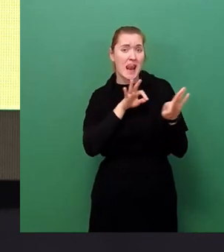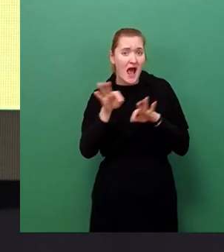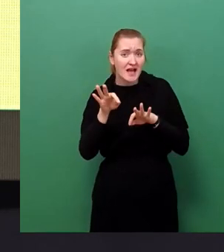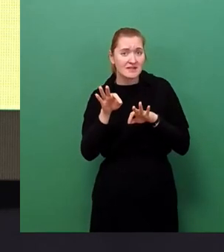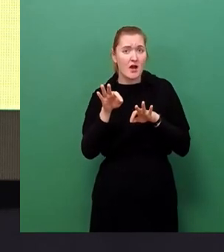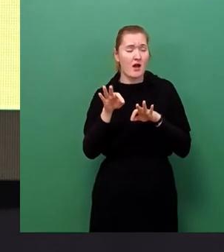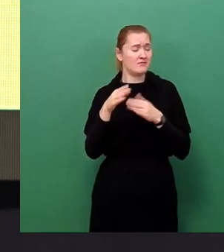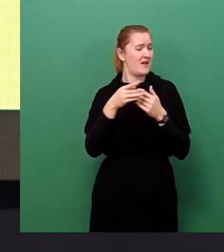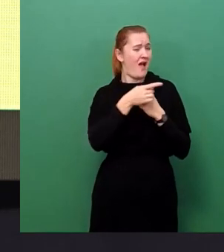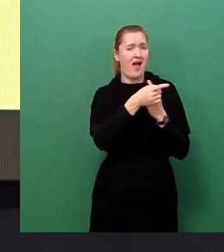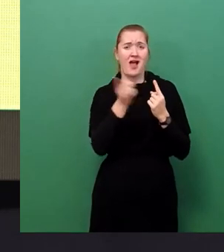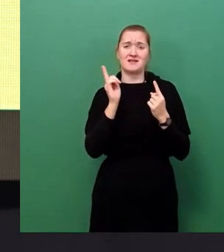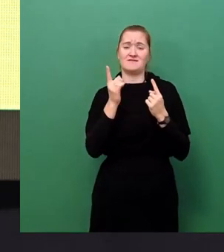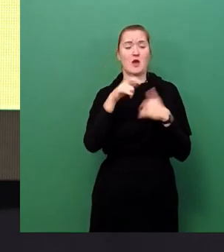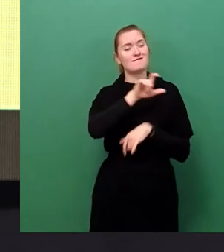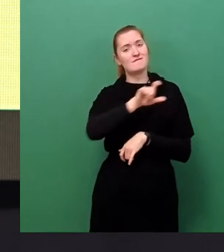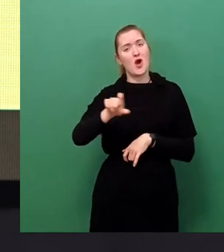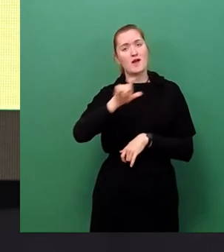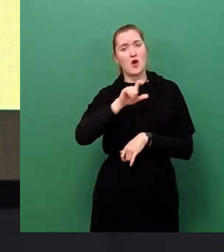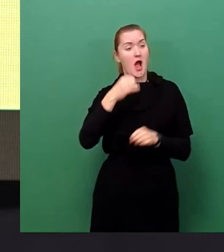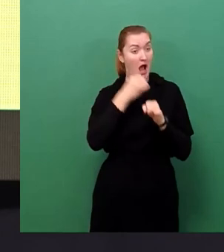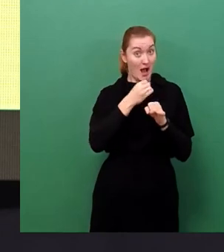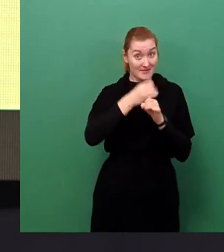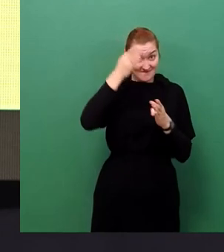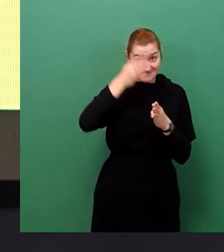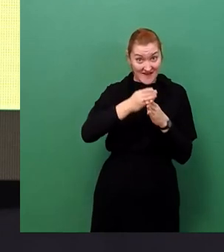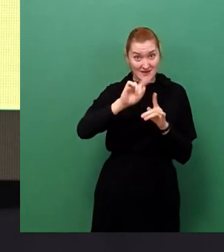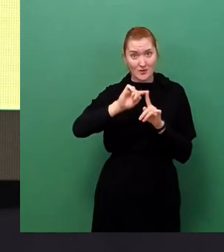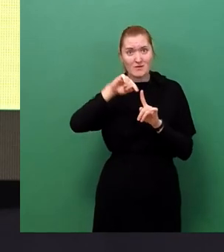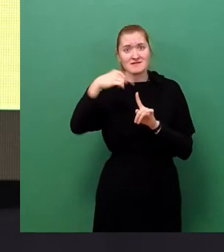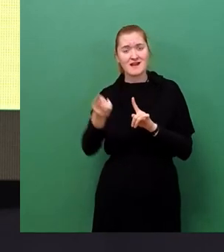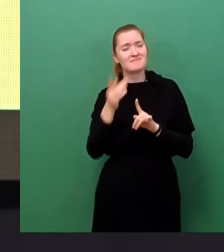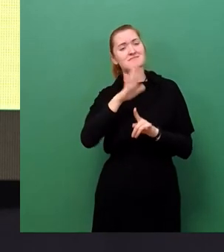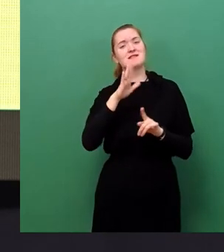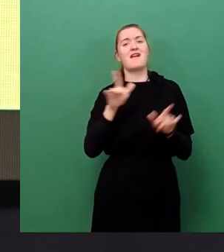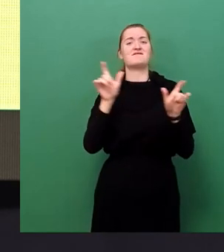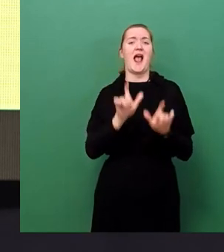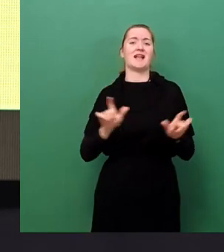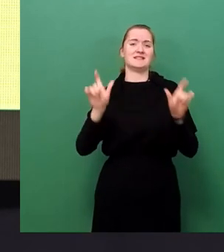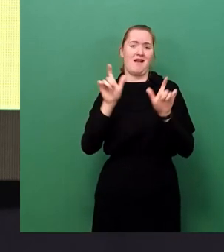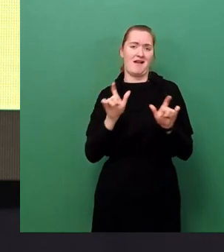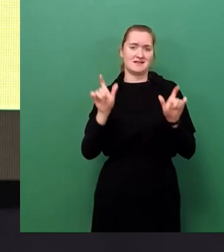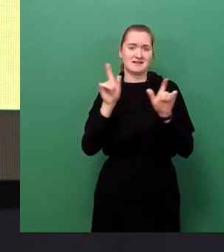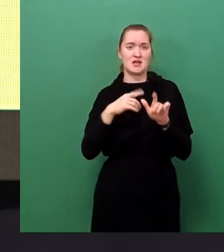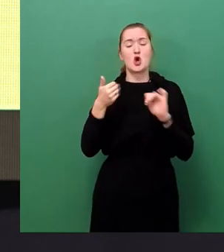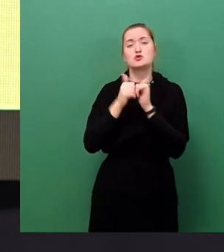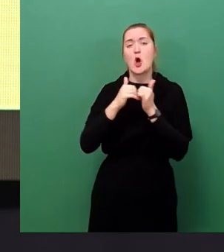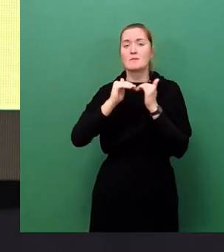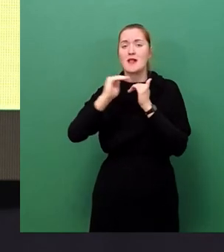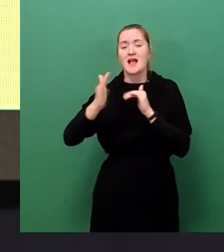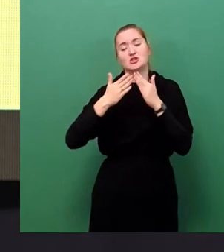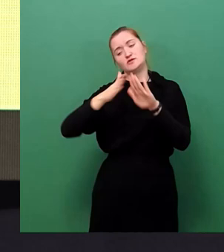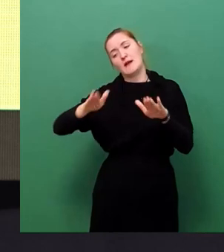die in der Woche nach der Arbeit oder einfach in ihrer Freizeit auf dem Sportplatz, in den Schwimmhallen stehen,